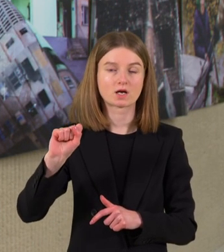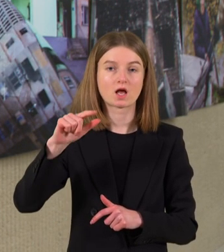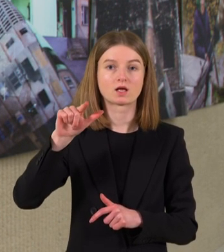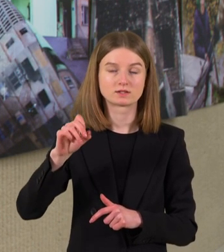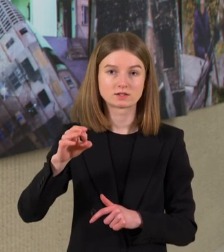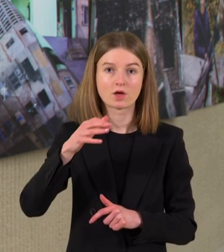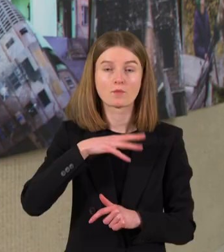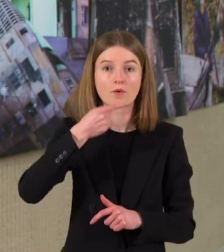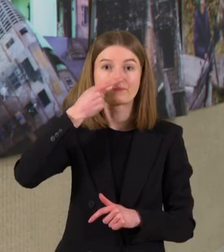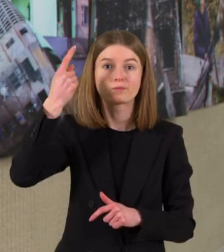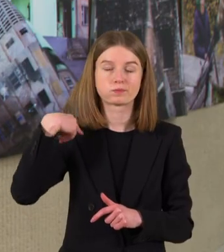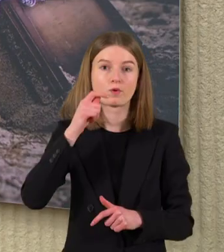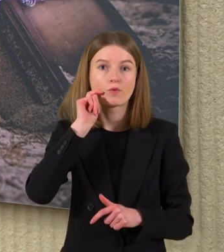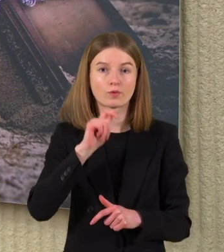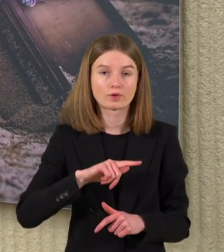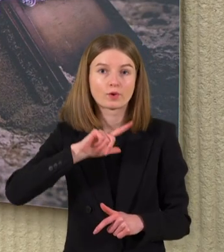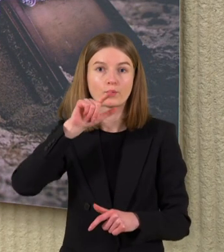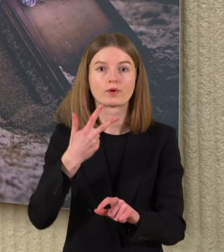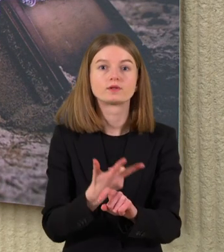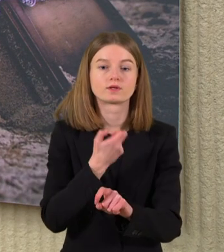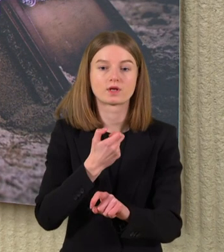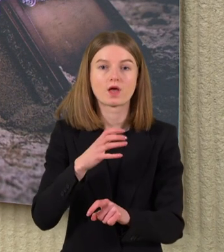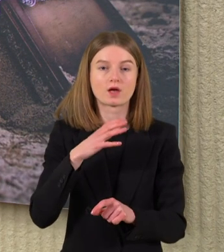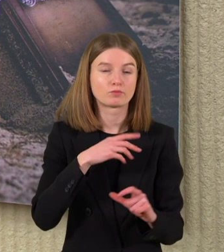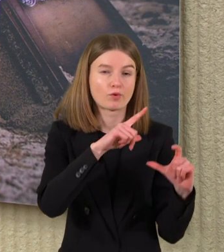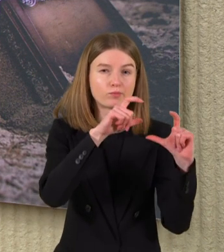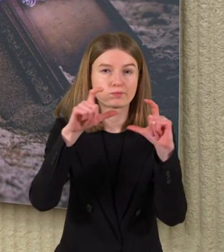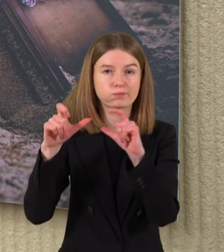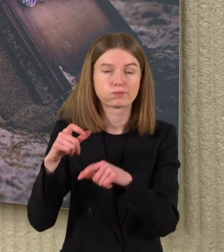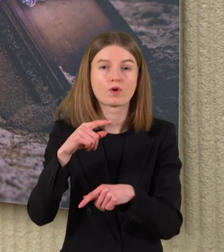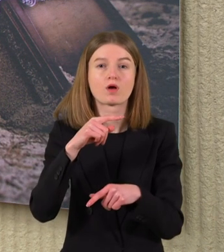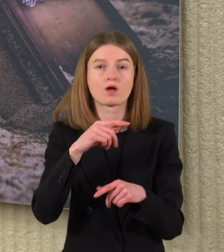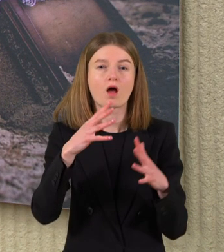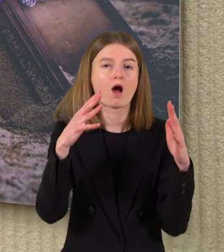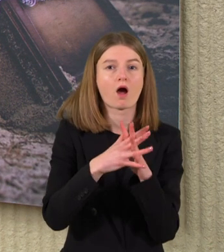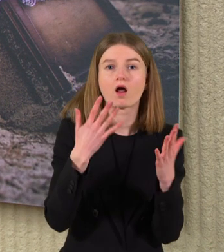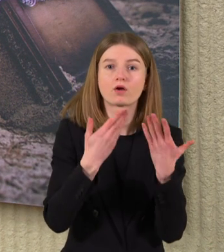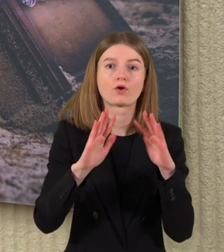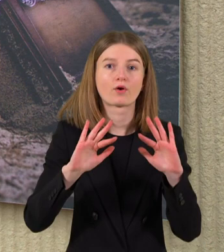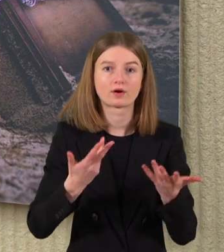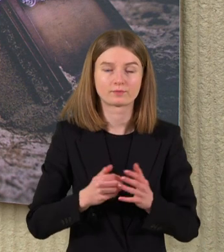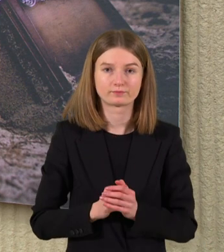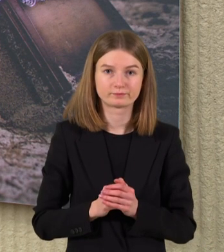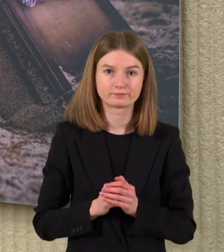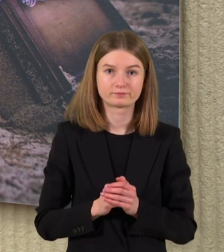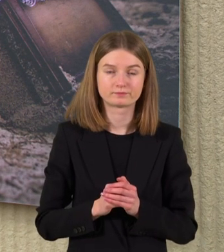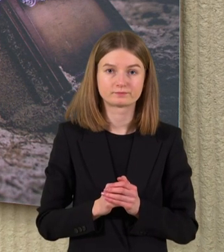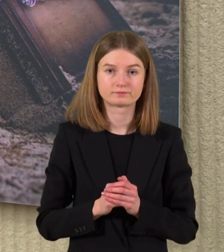Ukrainuje apsilankė tris kartus užviksavo Rusijos sukelto karo prieš suverenę Ukrainos valstybę pasiekmes.